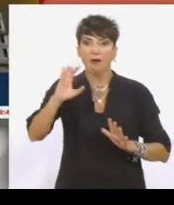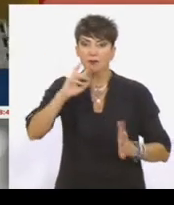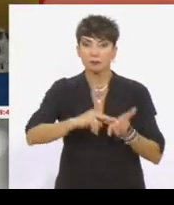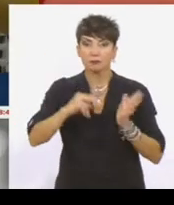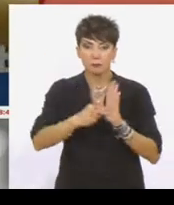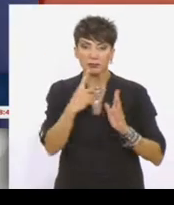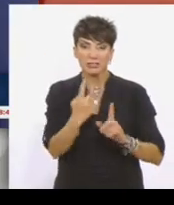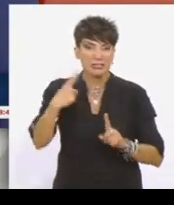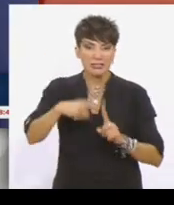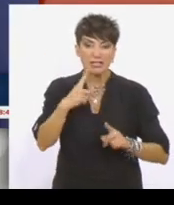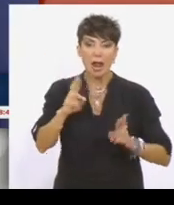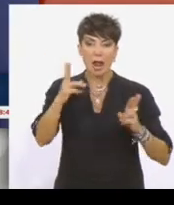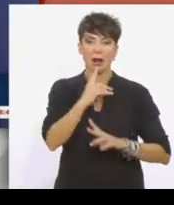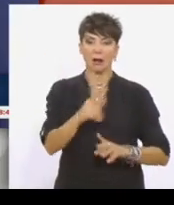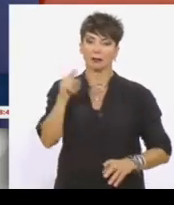ενεργειακό πόλεμο.